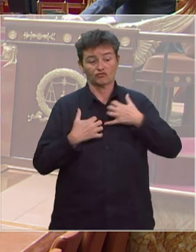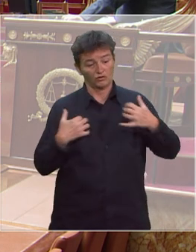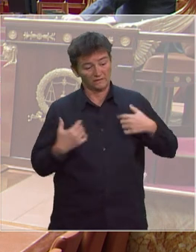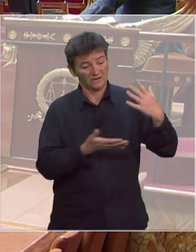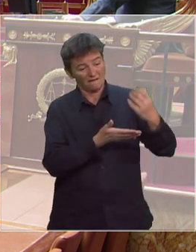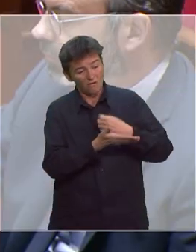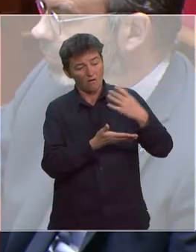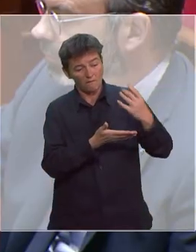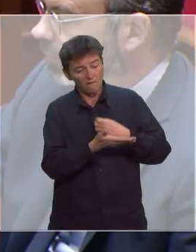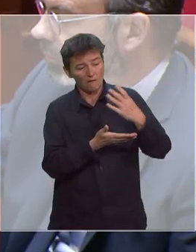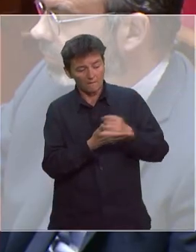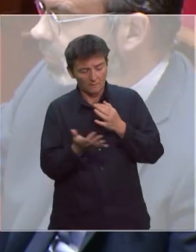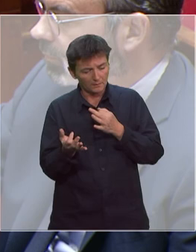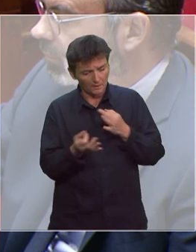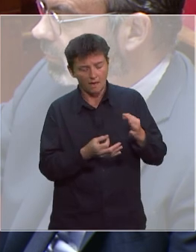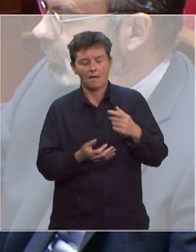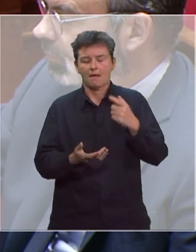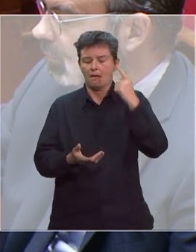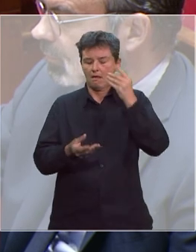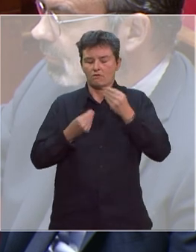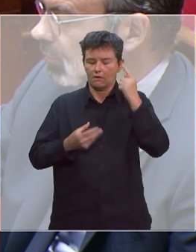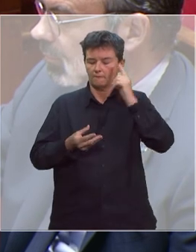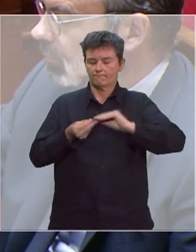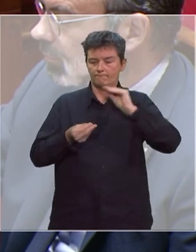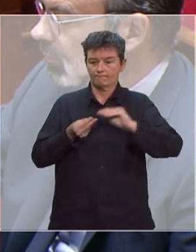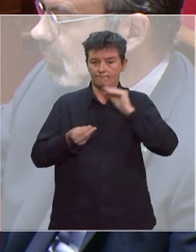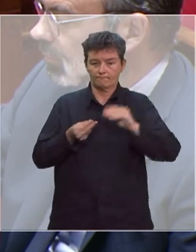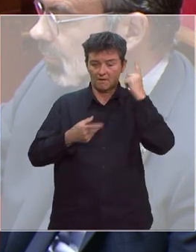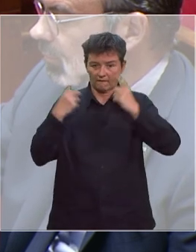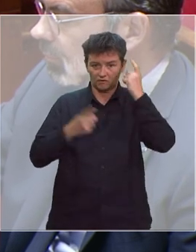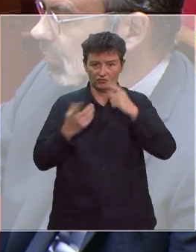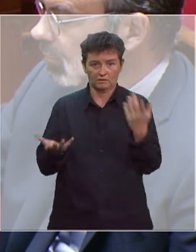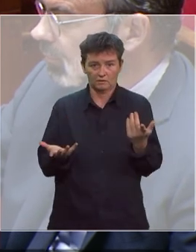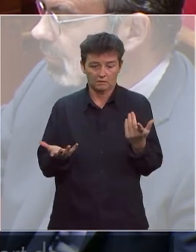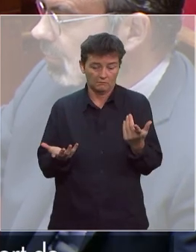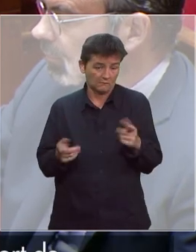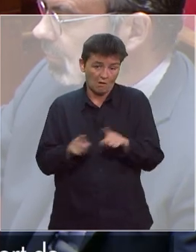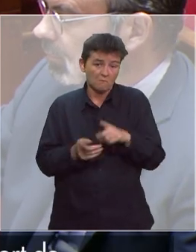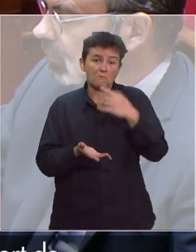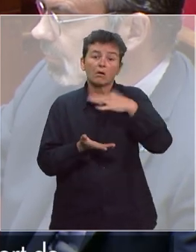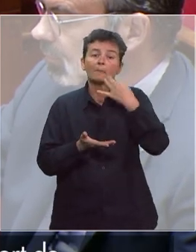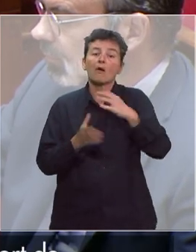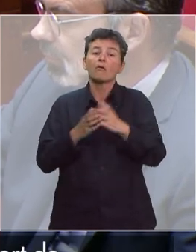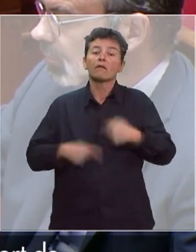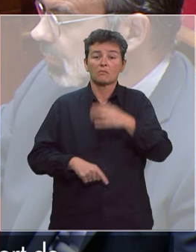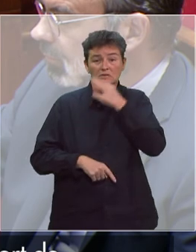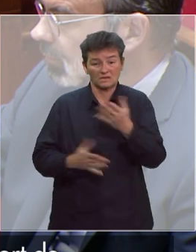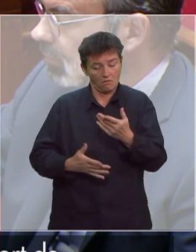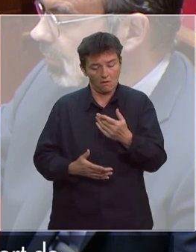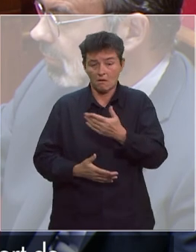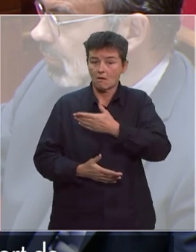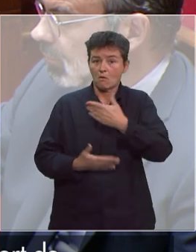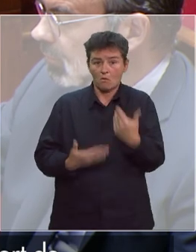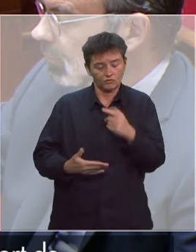-mêmes à nous interroger, parfois nous réinterroger. A l'heure actuelle, je ne peux que confirmer ce qu'a dit la porte-parole du gouvernement, à savoir que les gestes barrières,